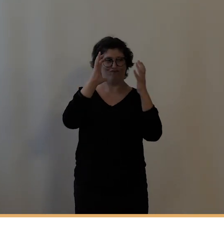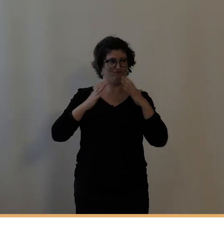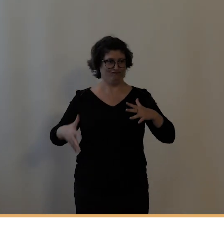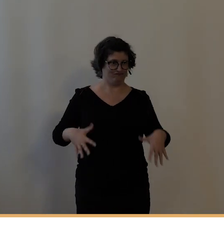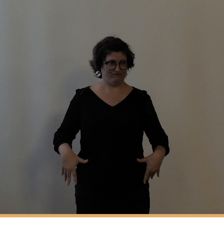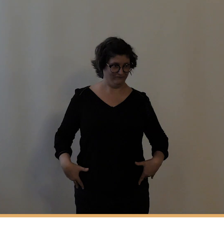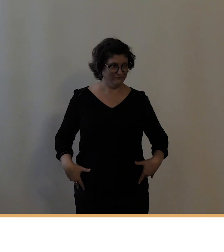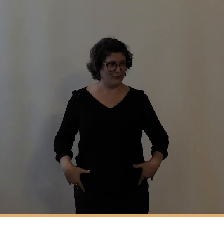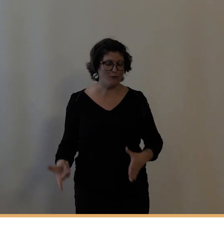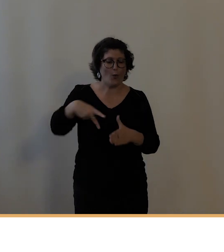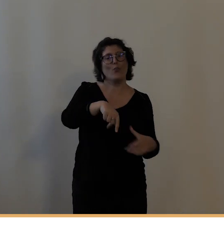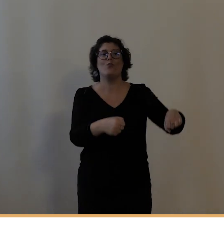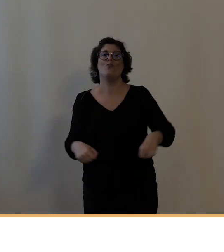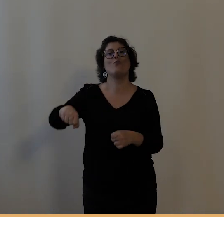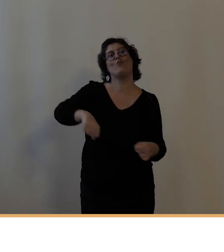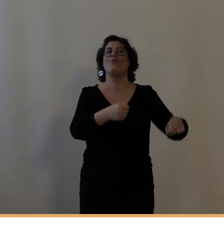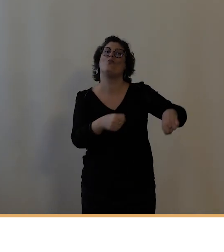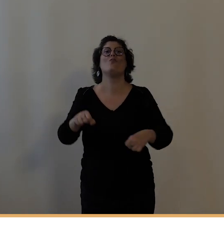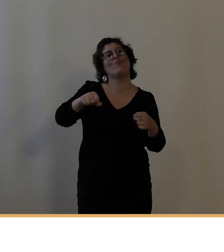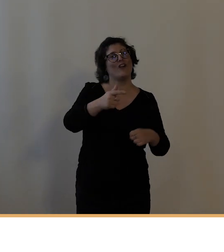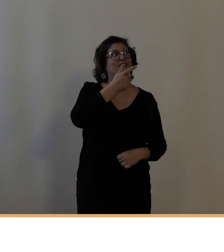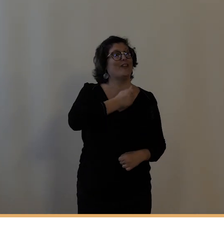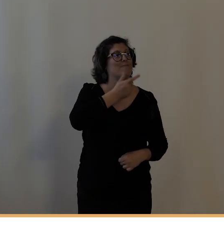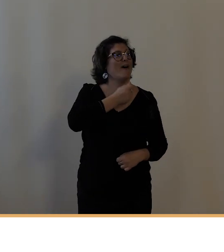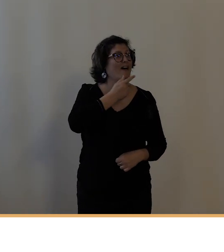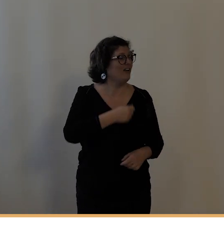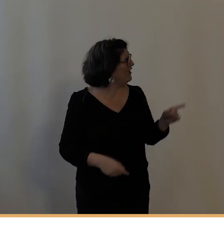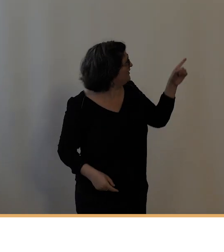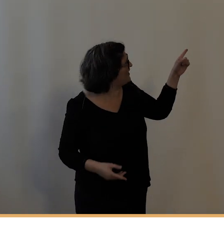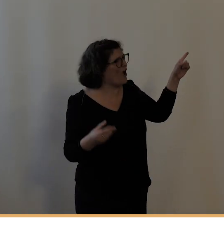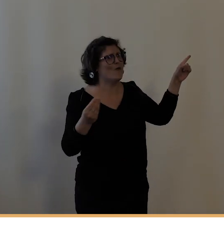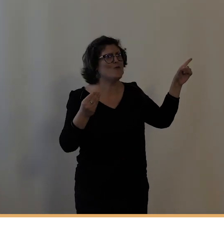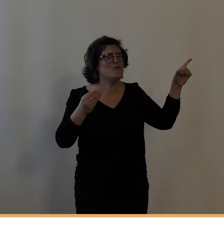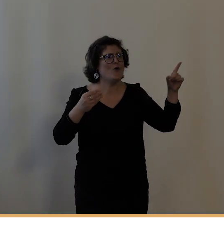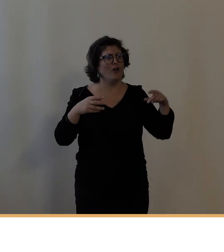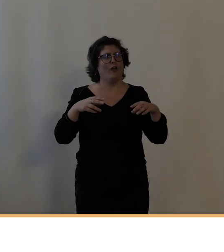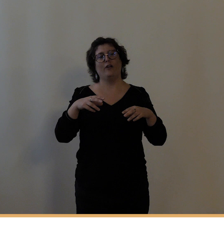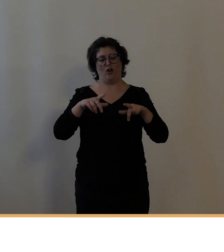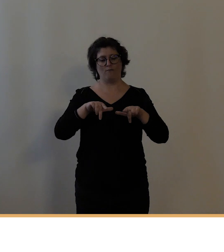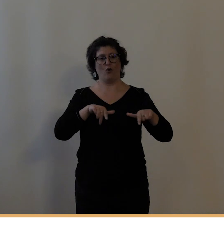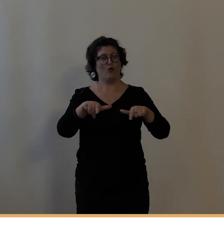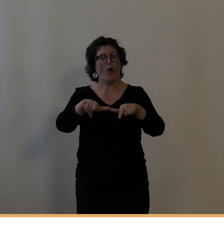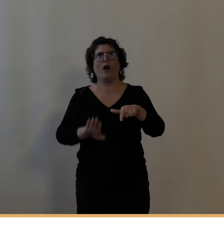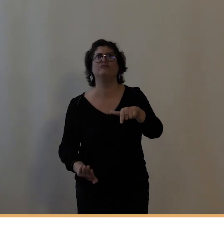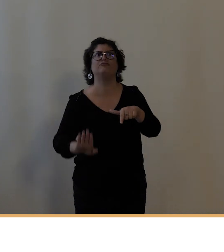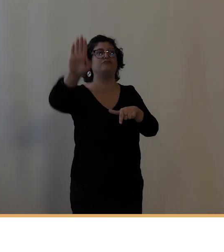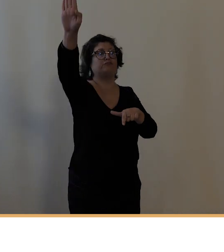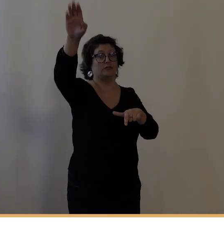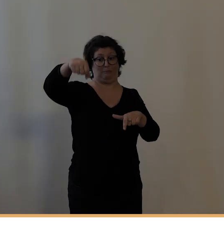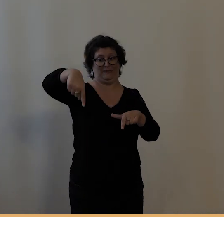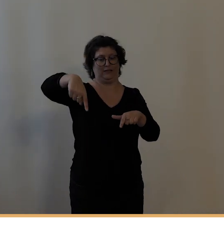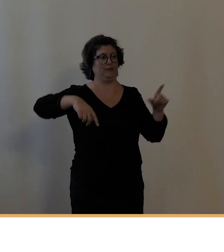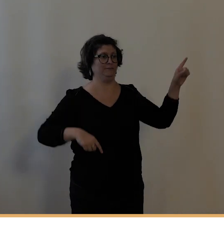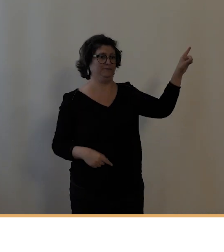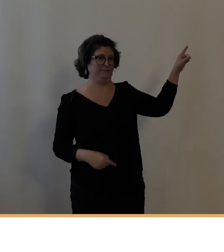s'amuser. Alors, vous avez reconnu l'endroit, c'est le bas de la tranchée avec les pavillons Doctrois. Parmi